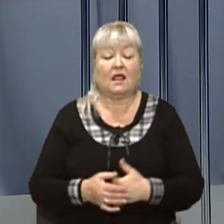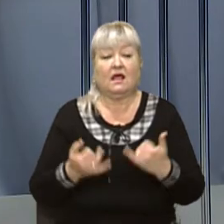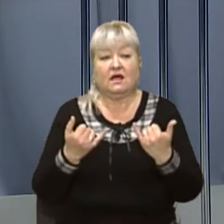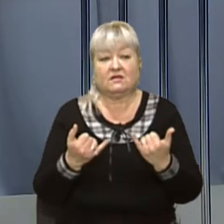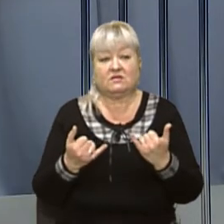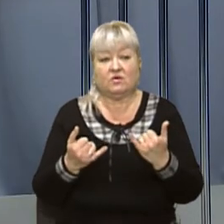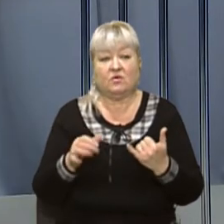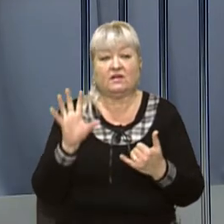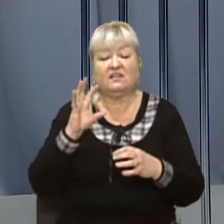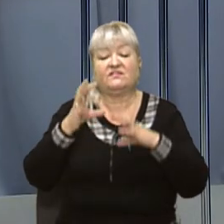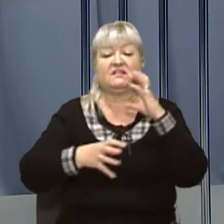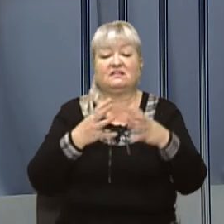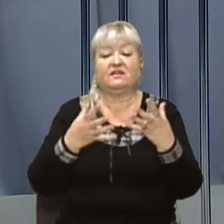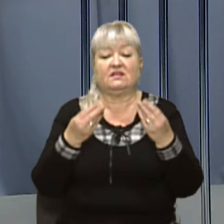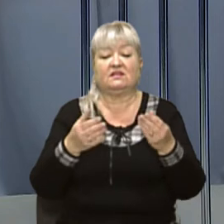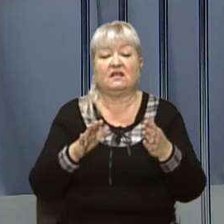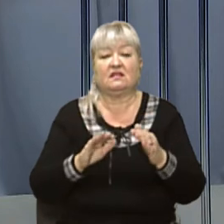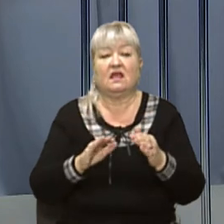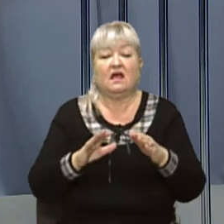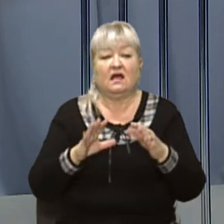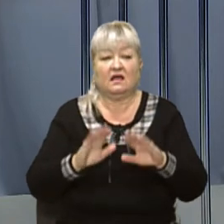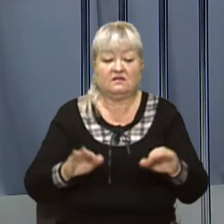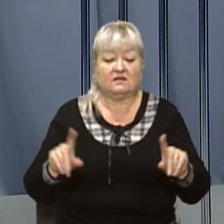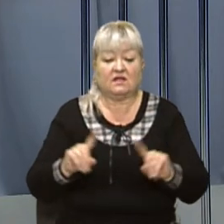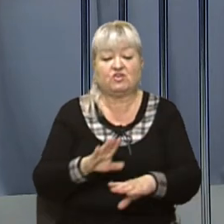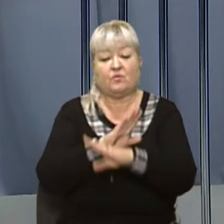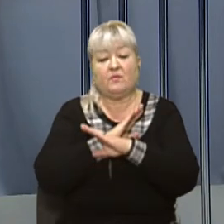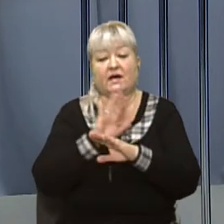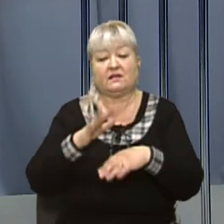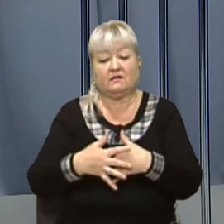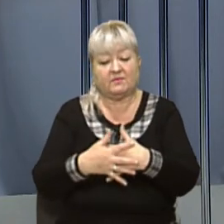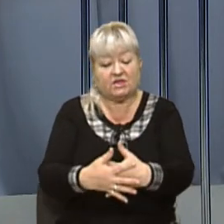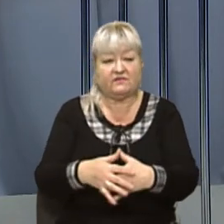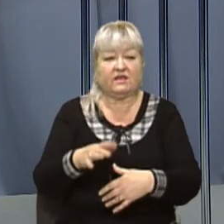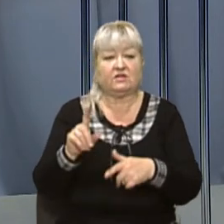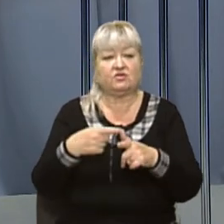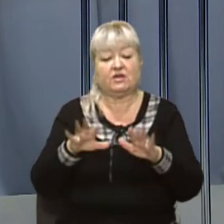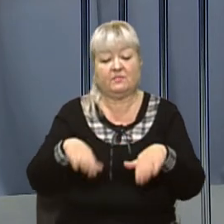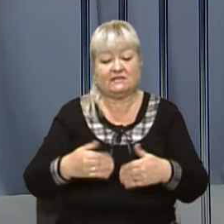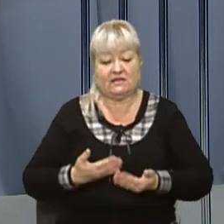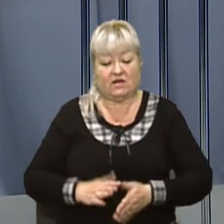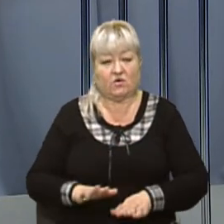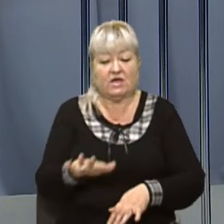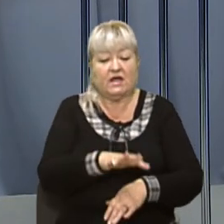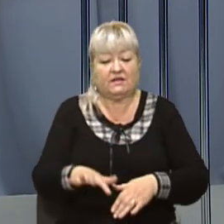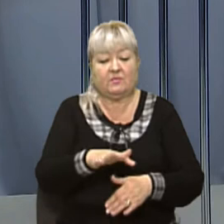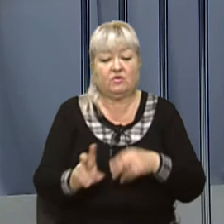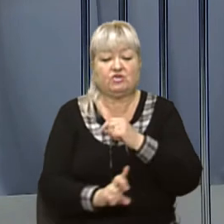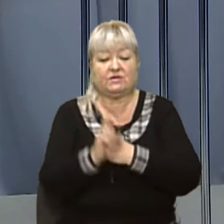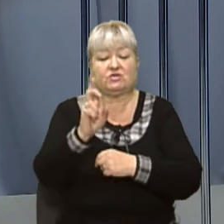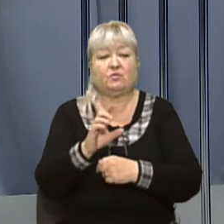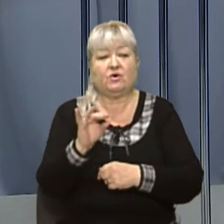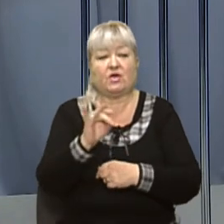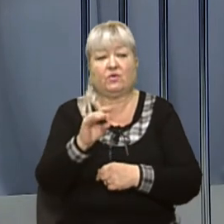Сьогодні Всесвітній день дітей, які померли під час вагітності чи після народження. На площі перед собором Святого Юра зібралися львів'яни,